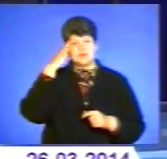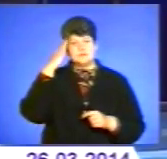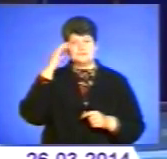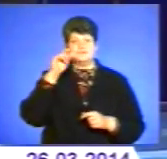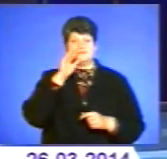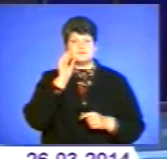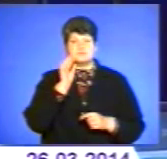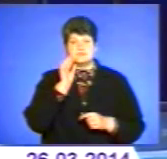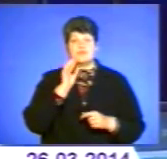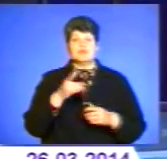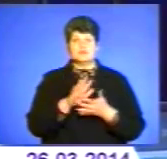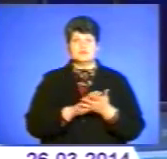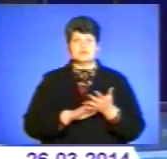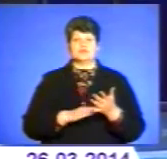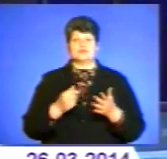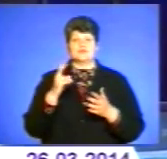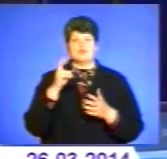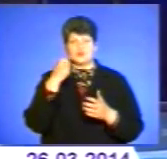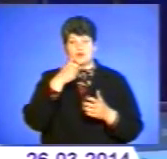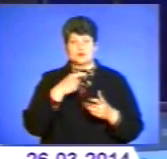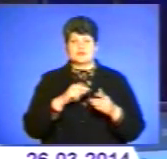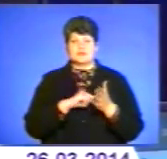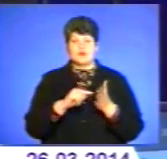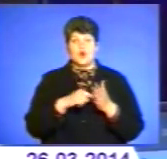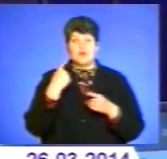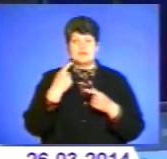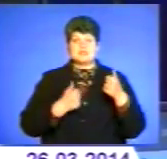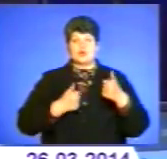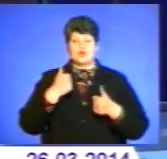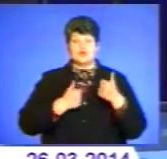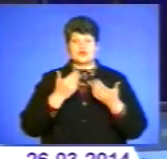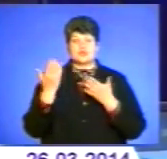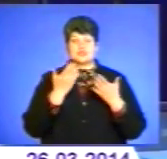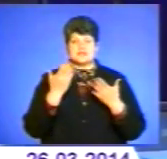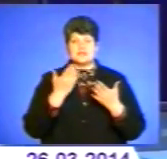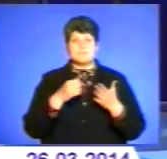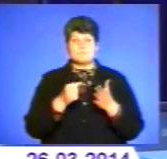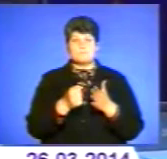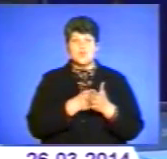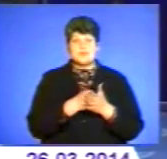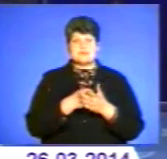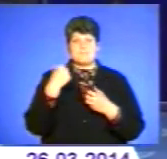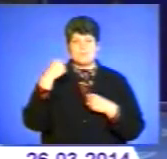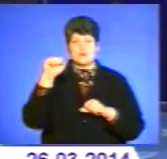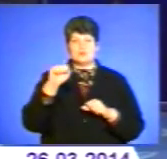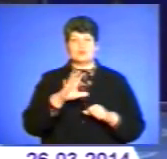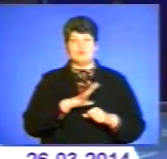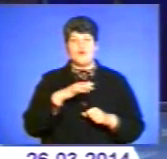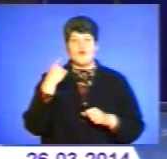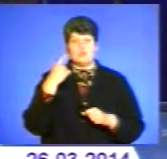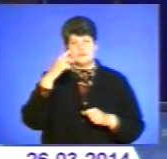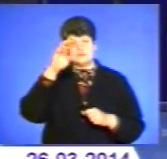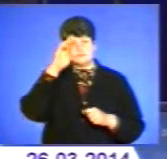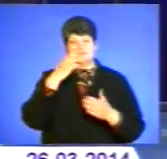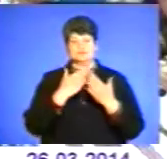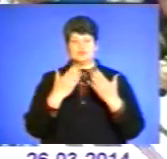-річчя Тараса Шевченка і на Тернопільщині. Ось обласний відбірковий конкурс огляд чеців аматорів «Борітися поборити» відбувся в обласному краєзнавчому